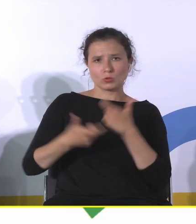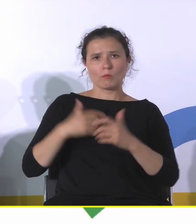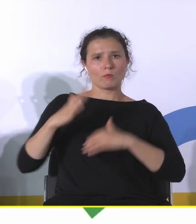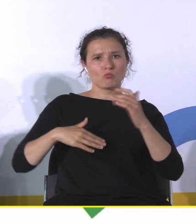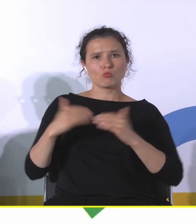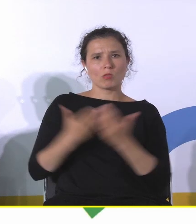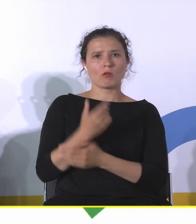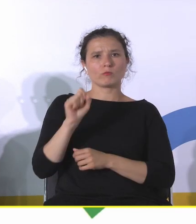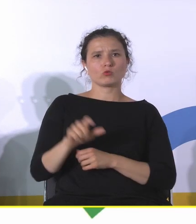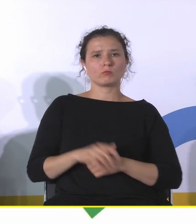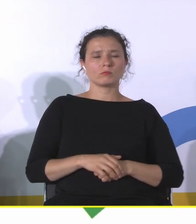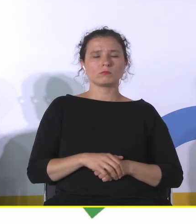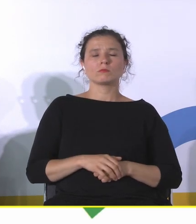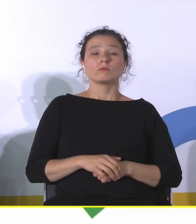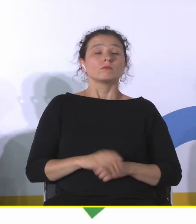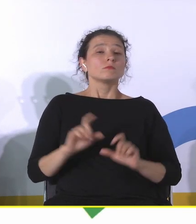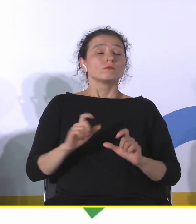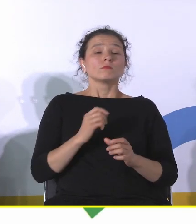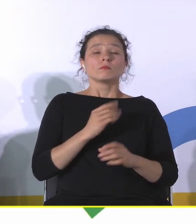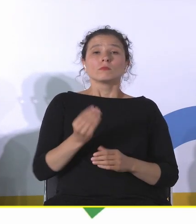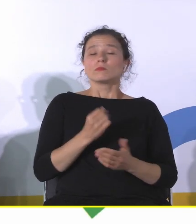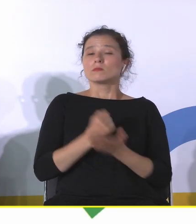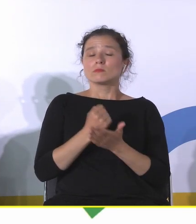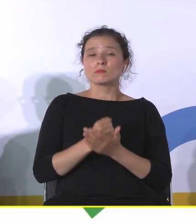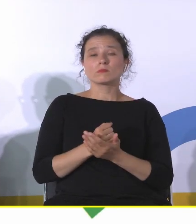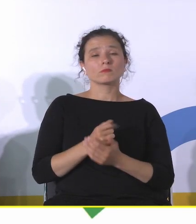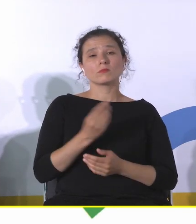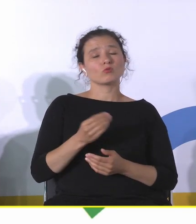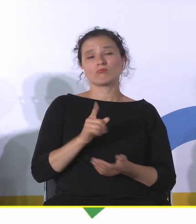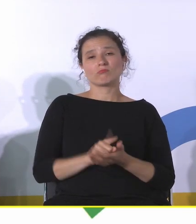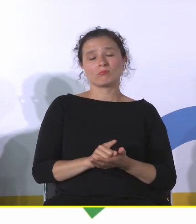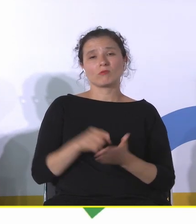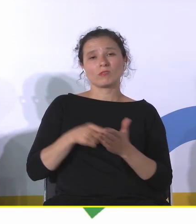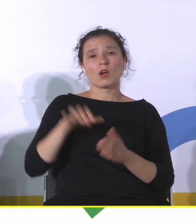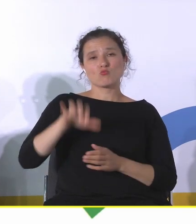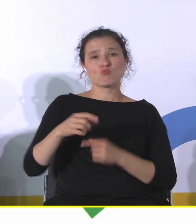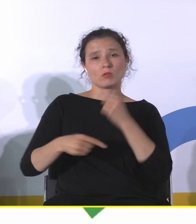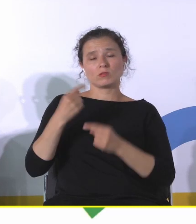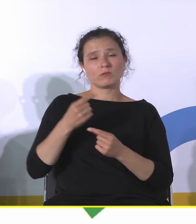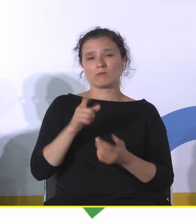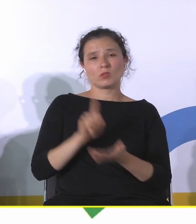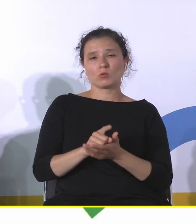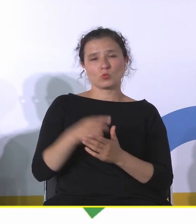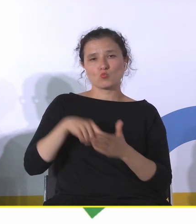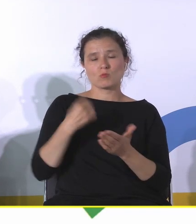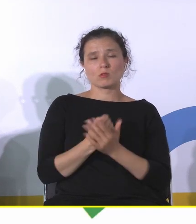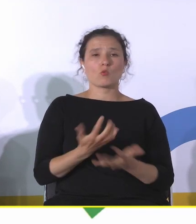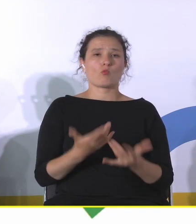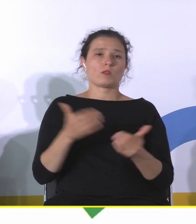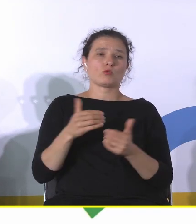rzecz, którą nie udało nam się jeszcze w tej dziedzinie dziedzictwa określić. Dużo łatwiej by było, gdybyśmy mogli powiedzieć, to jest tyle warte.